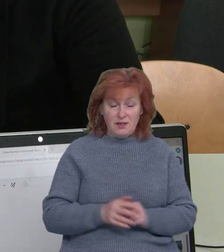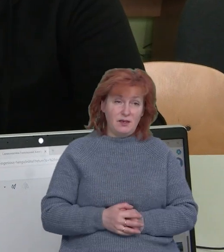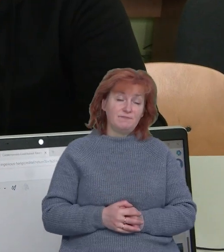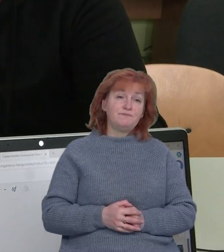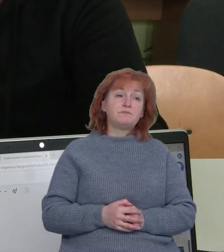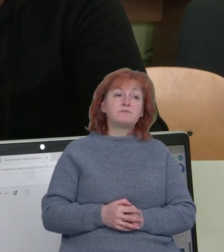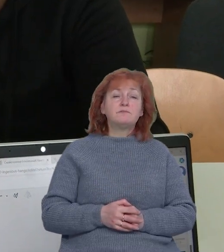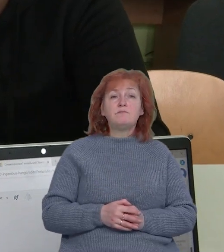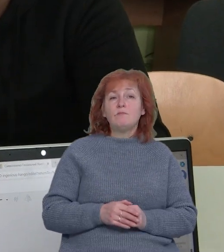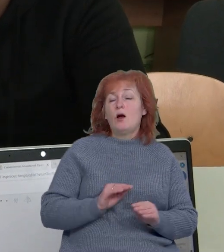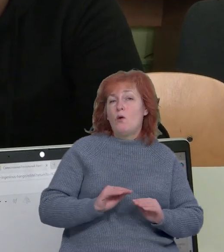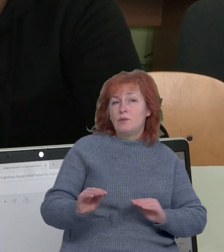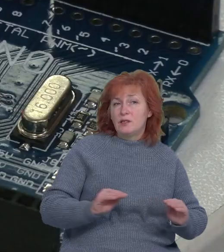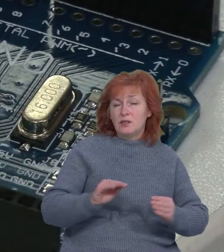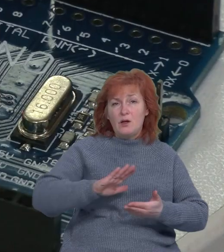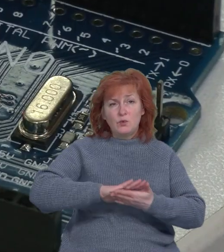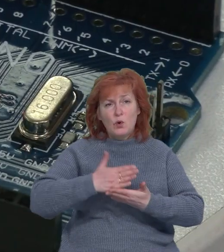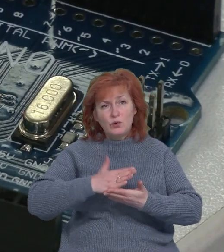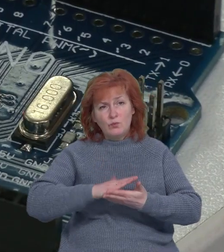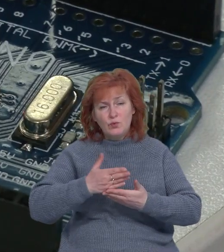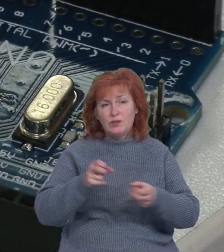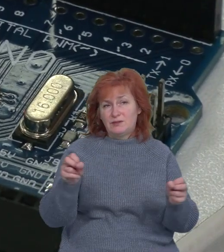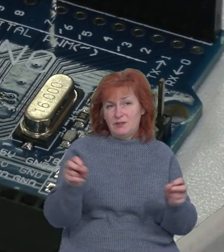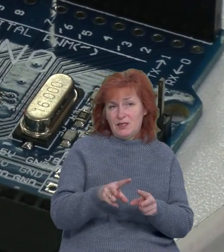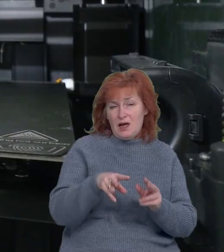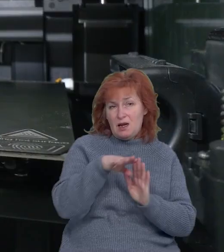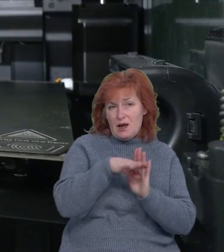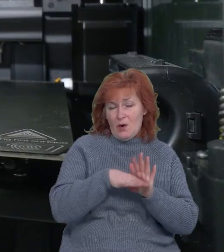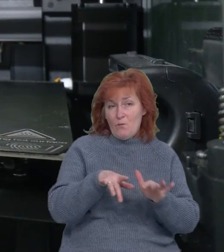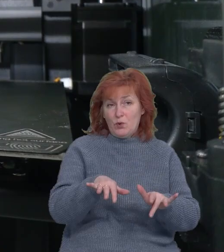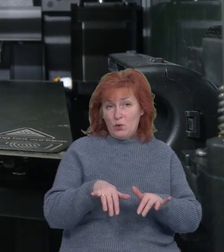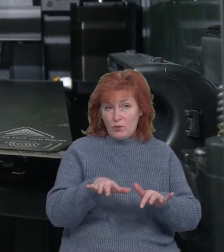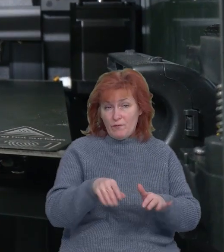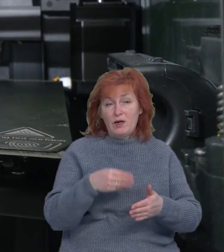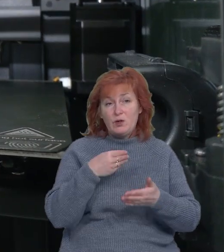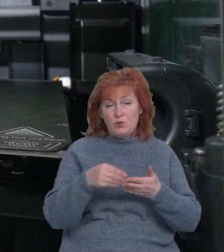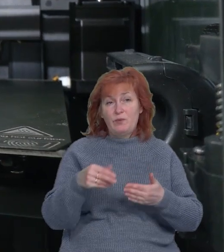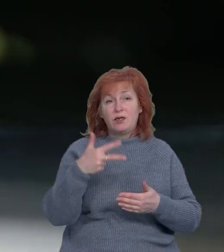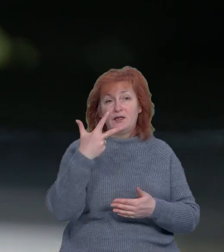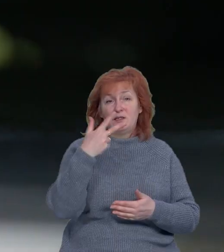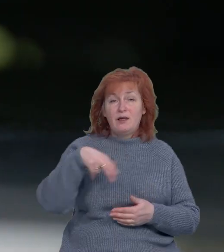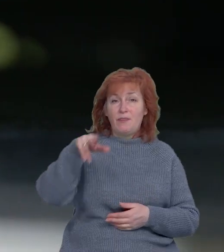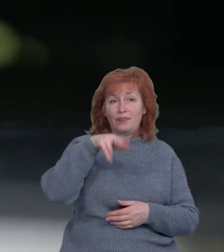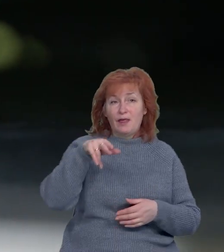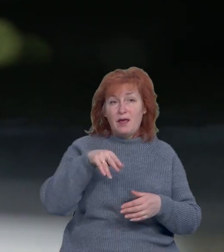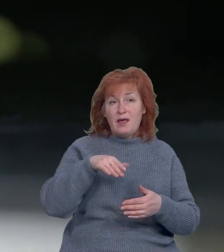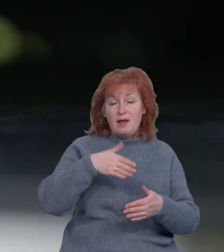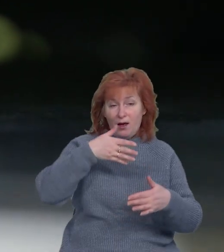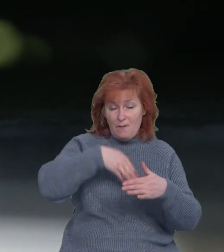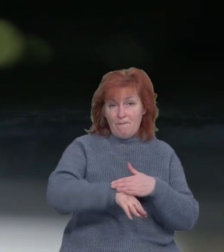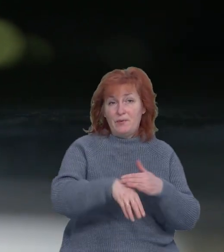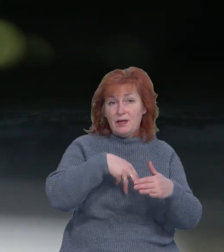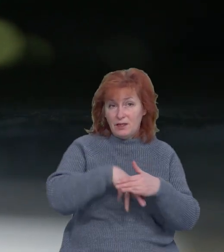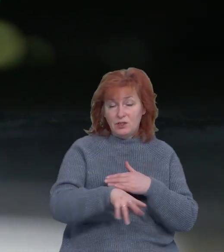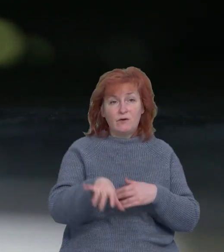обладнали ноутбуками та необхідними матеріалами для програмування. Також закупили 3D-принтер. Усі вчителі навчального закладу додатково